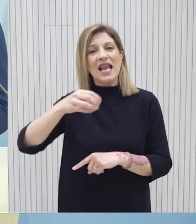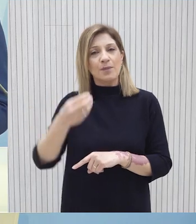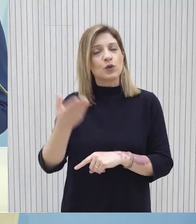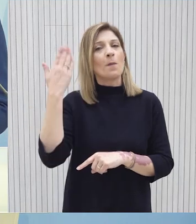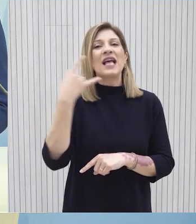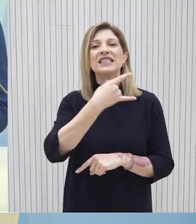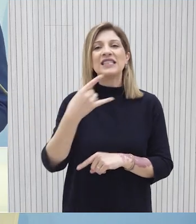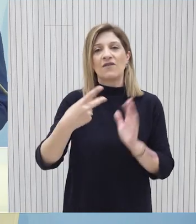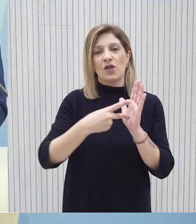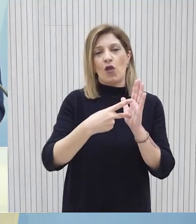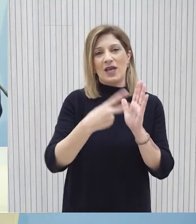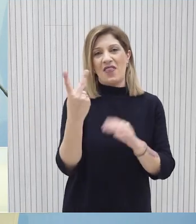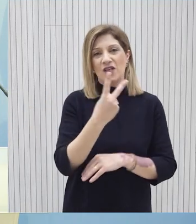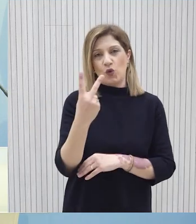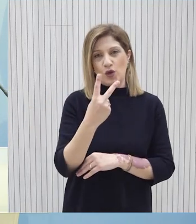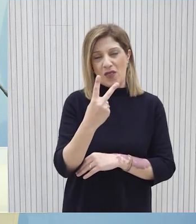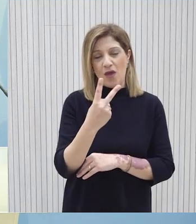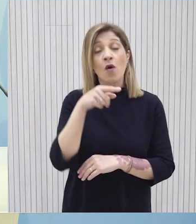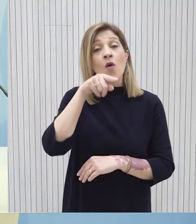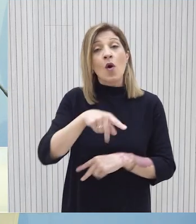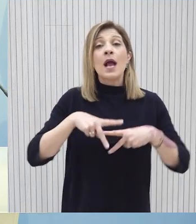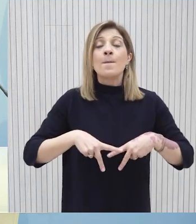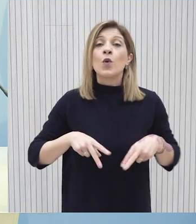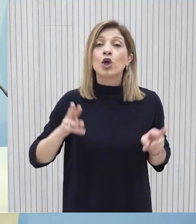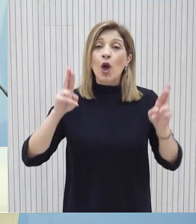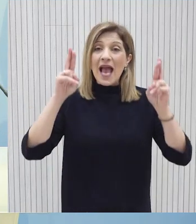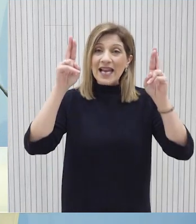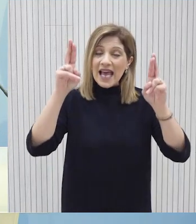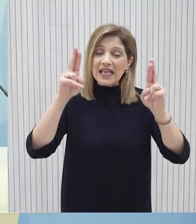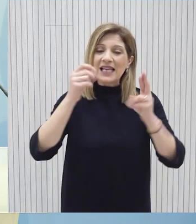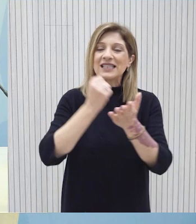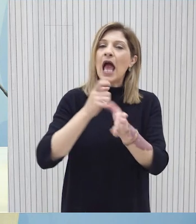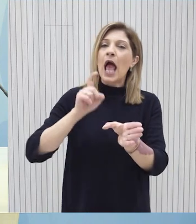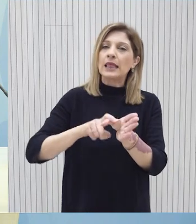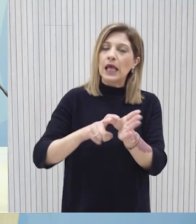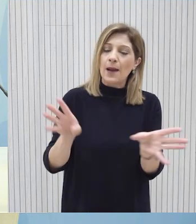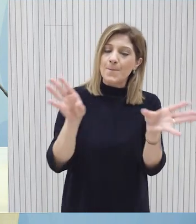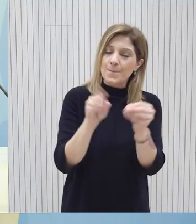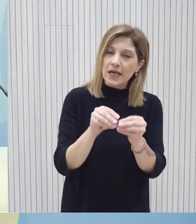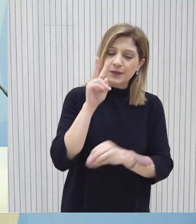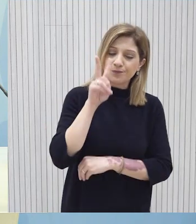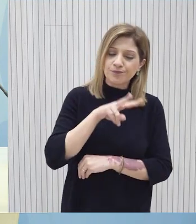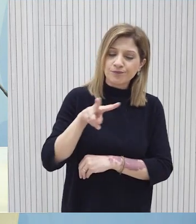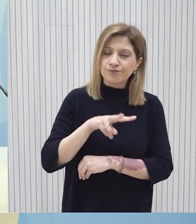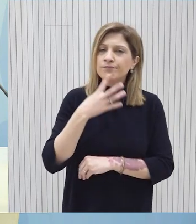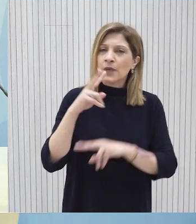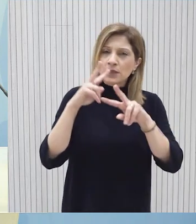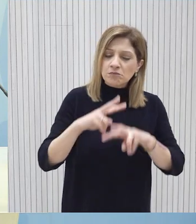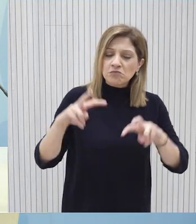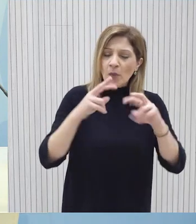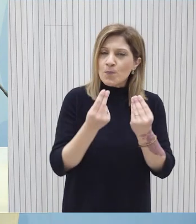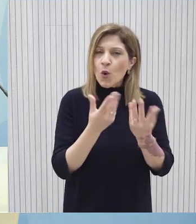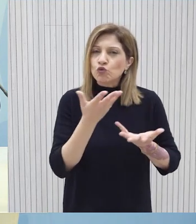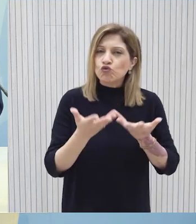2022. Στο παρόν στάδιο, το Υπουργείο Ενέργειας και η Αδιούχος Κοινοπραξία εξετάζουν τους τρόπους για την βέλτιστη